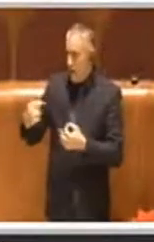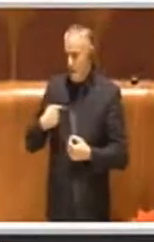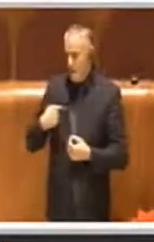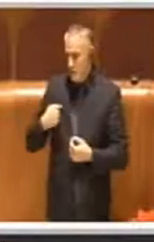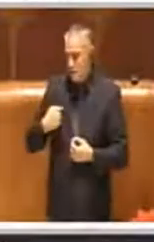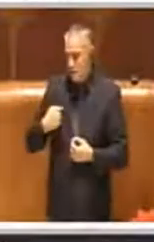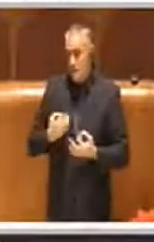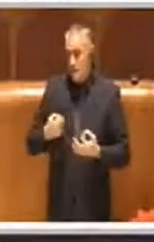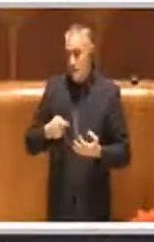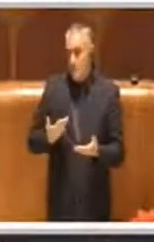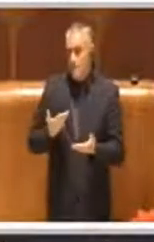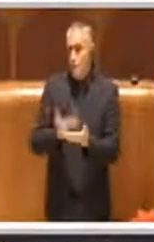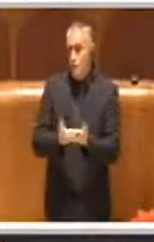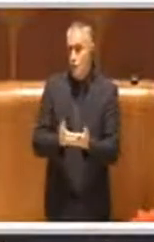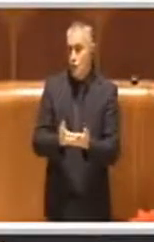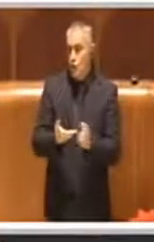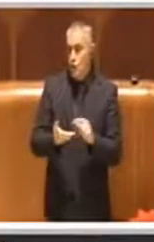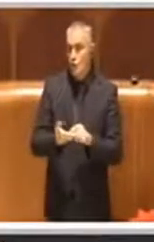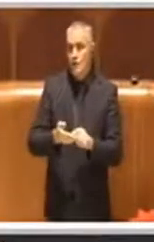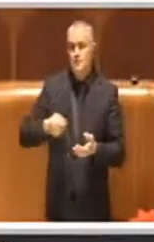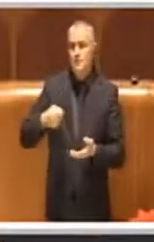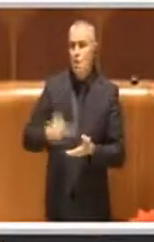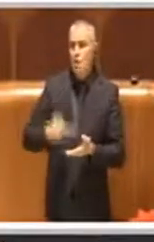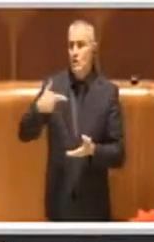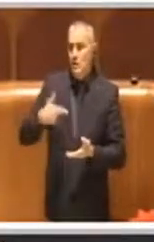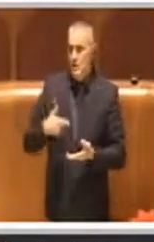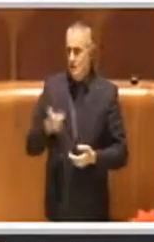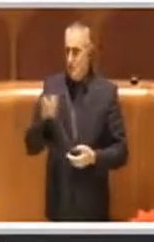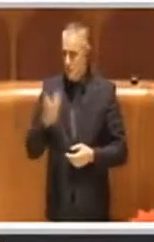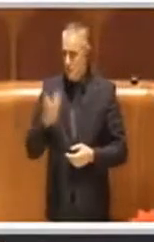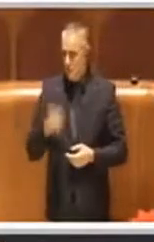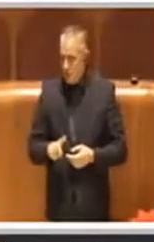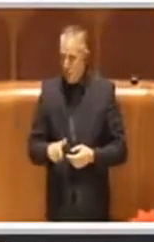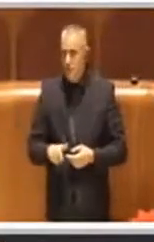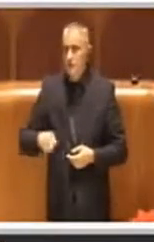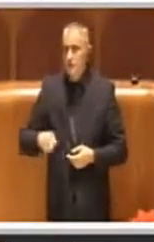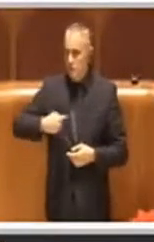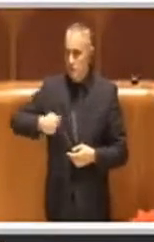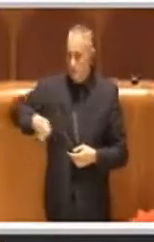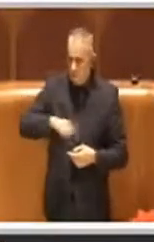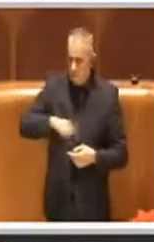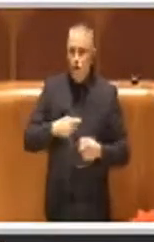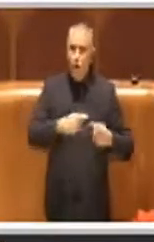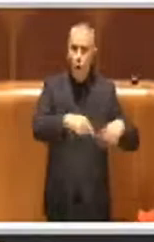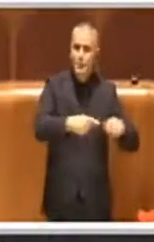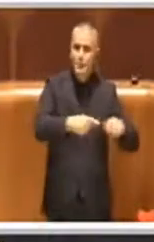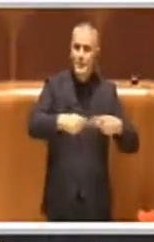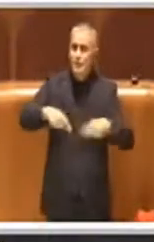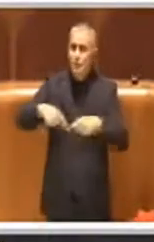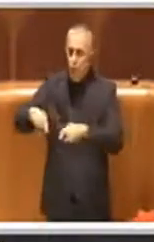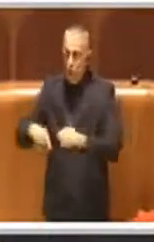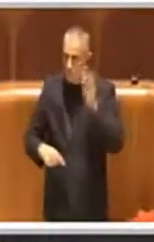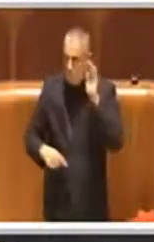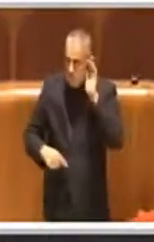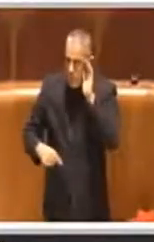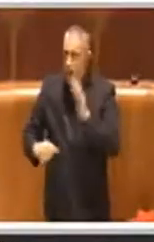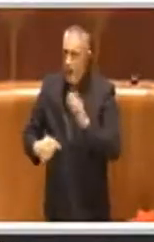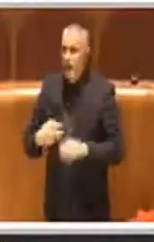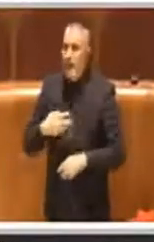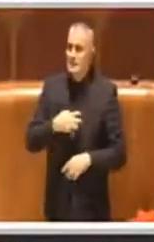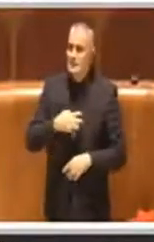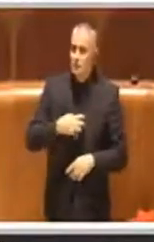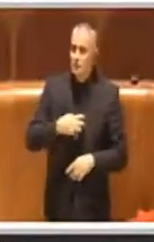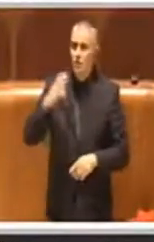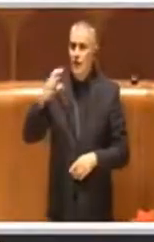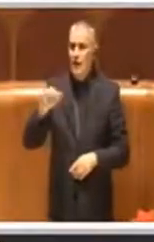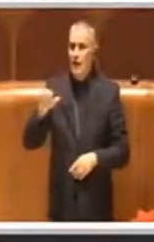importante, è molto importante anche perché noi abbiamo comunque audito in diverse commissioni anche l'assessore Caffarotti. Sappiamo che è